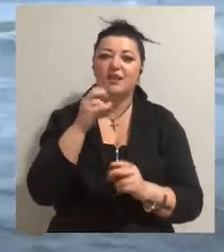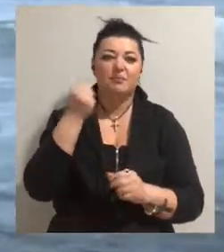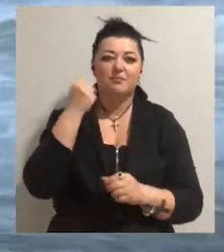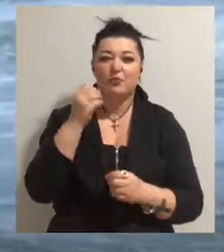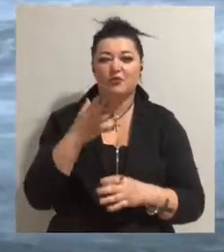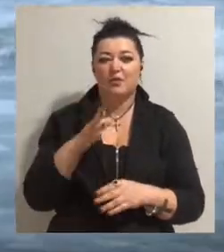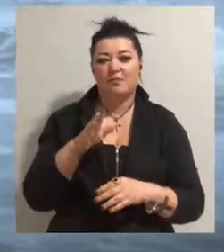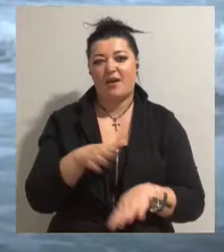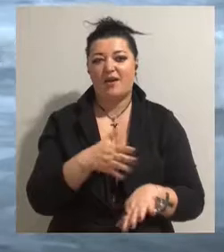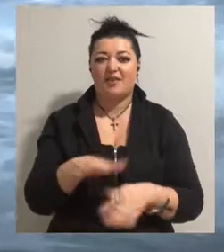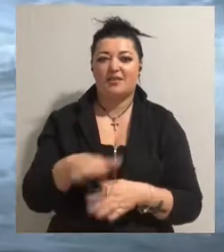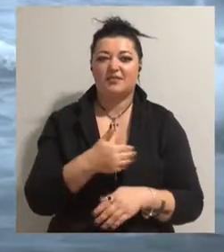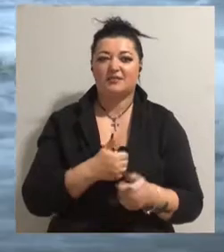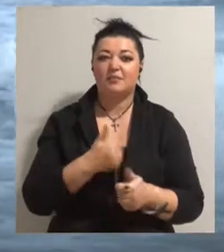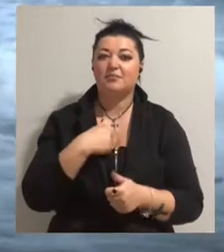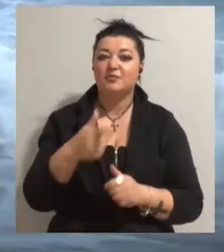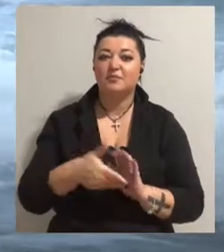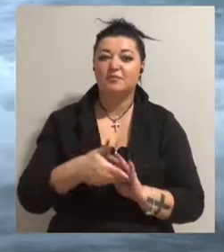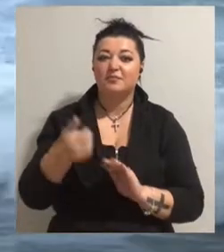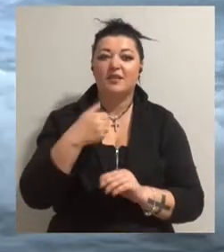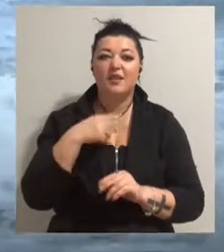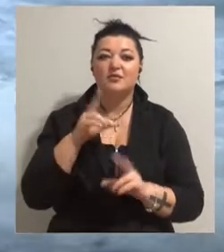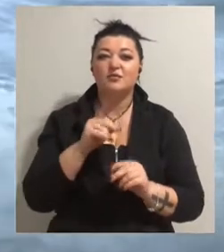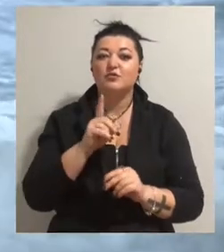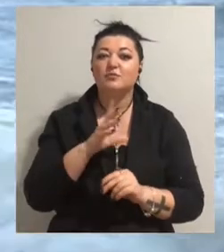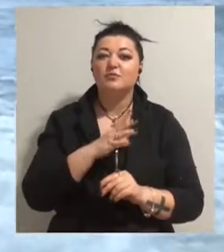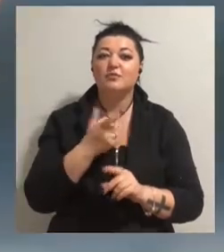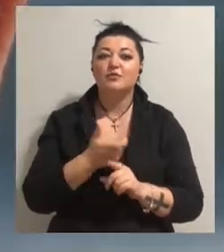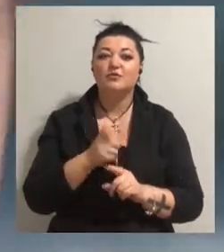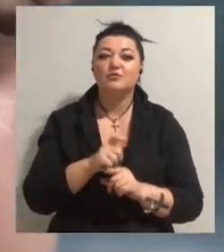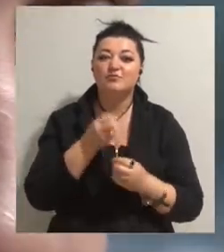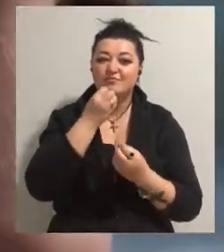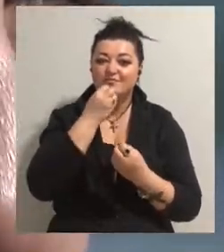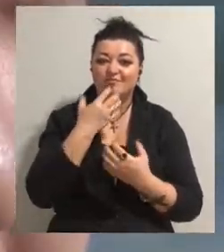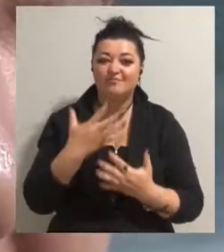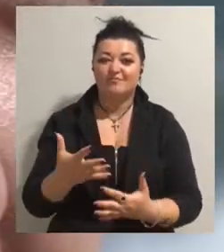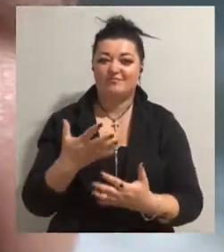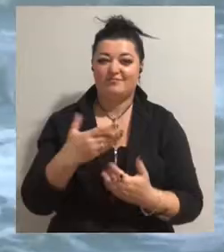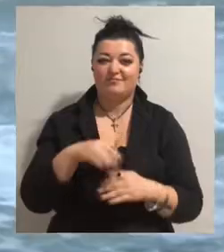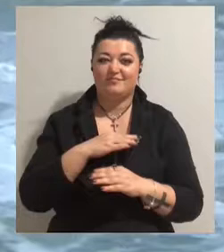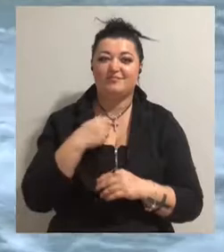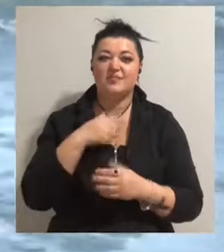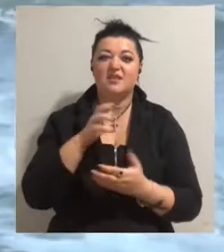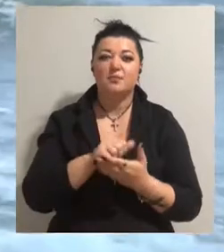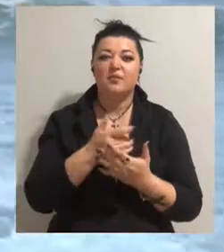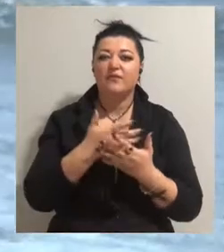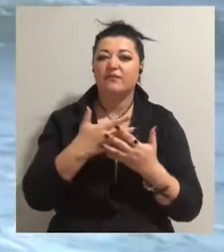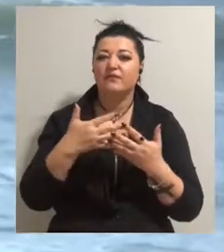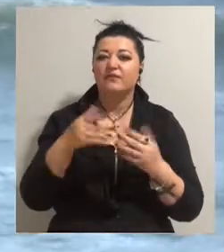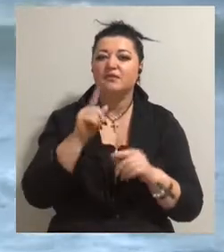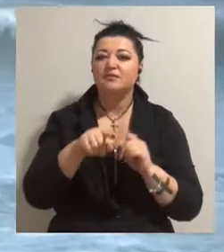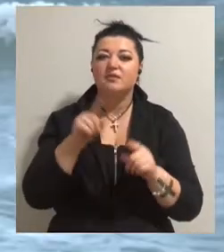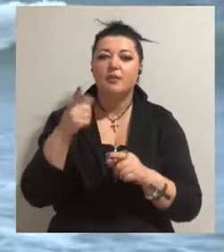покликали, і я вважаю, що це буде дуже гарний експеріенс. Тому чому б ні? Я займалася у різних країнах, там, де був океан.